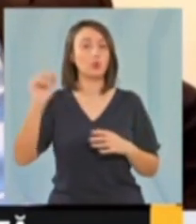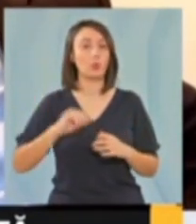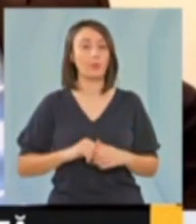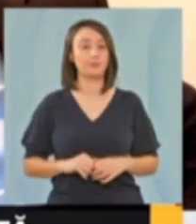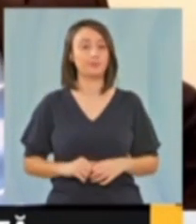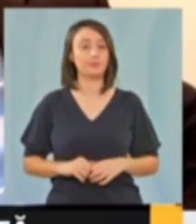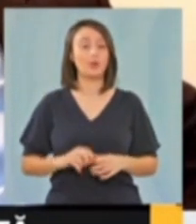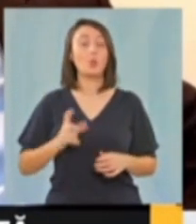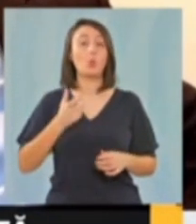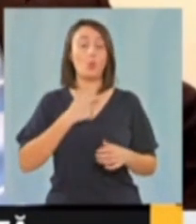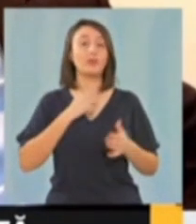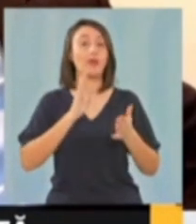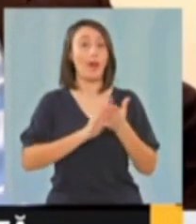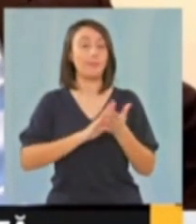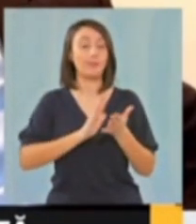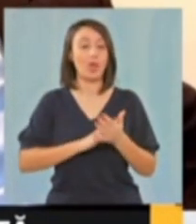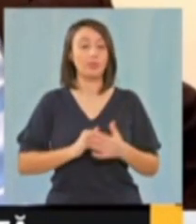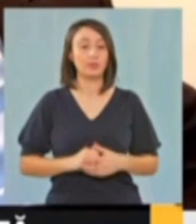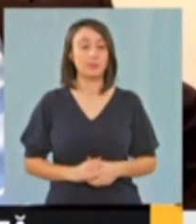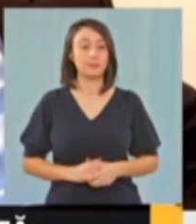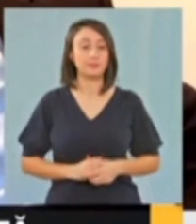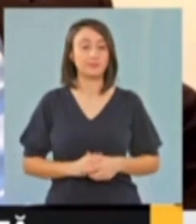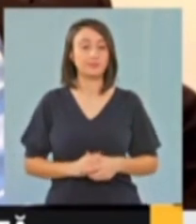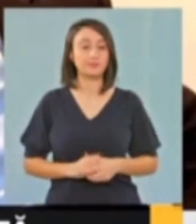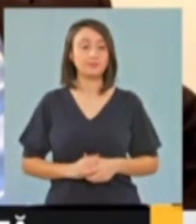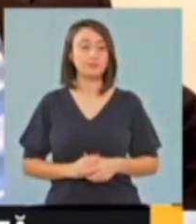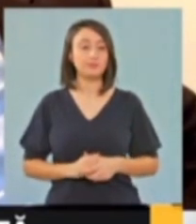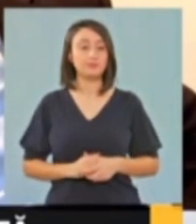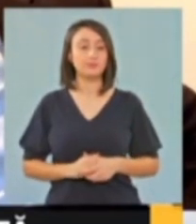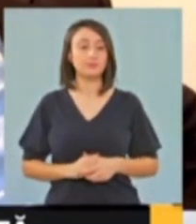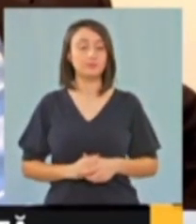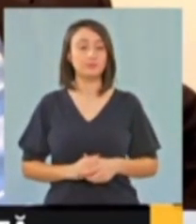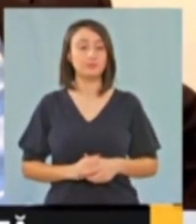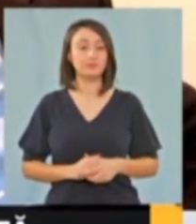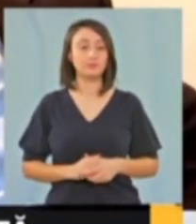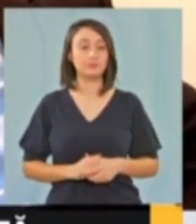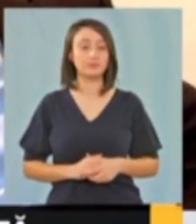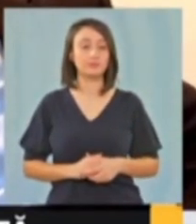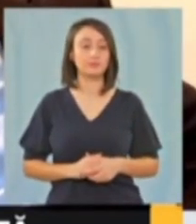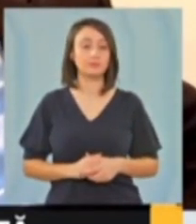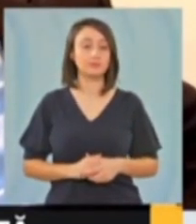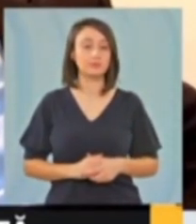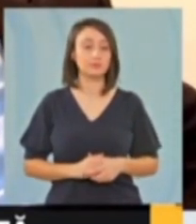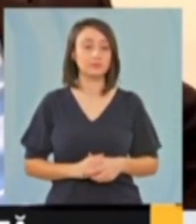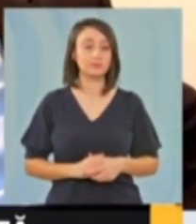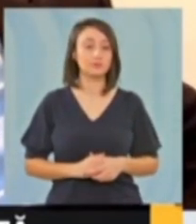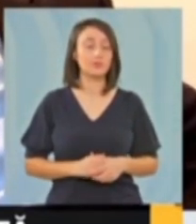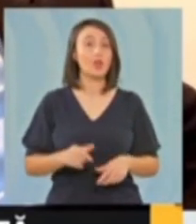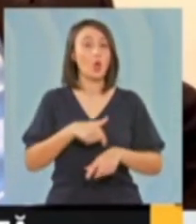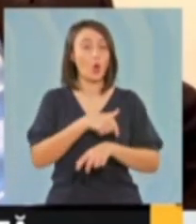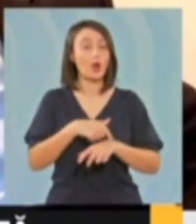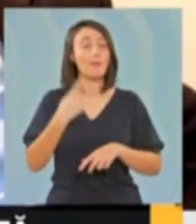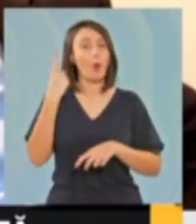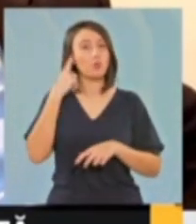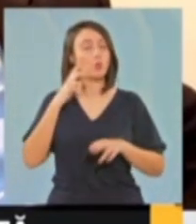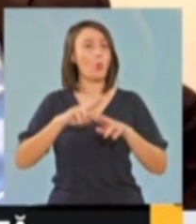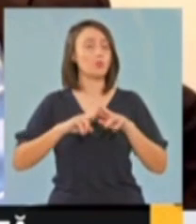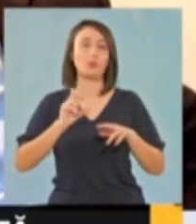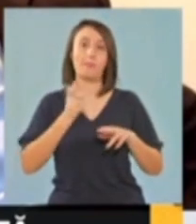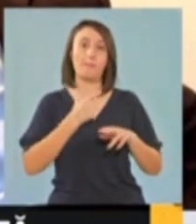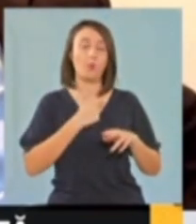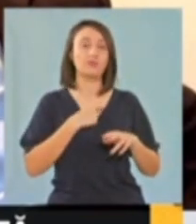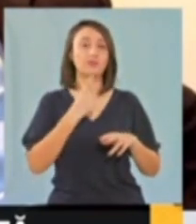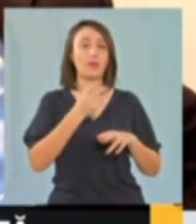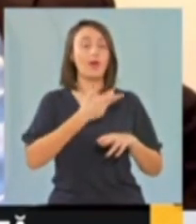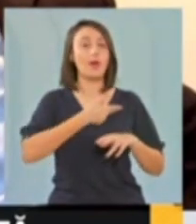trebuie să fie implementată. Pentru că, de-a lungul întregilor ore, am auzit doar cum nu se poate din partea